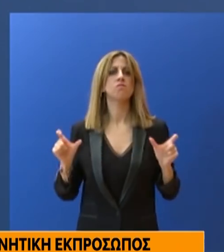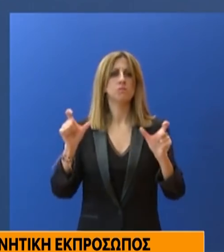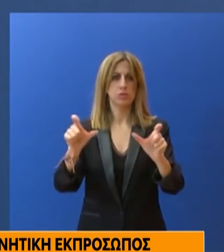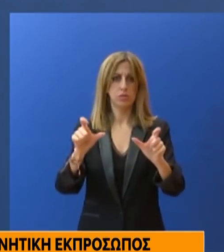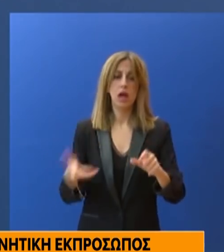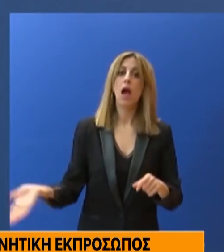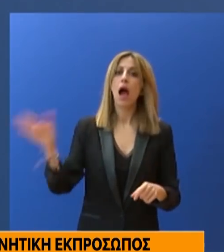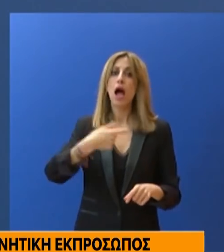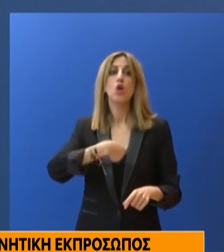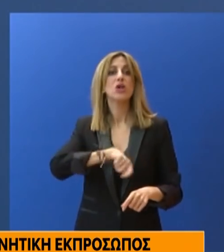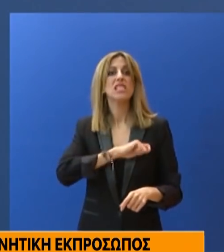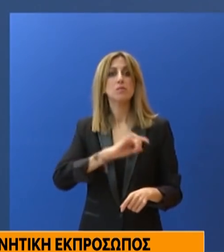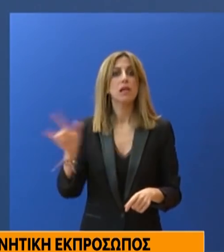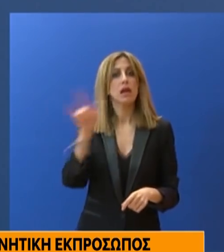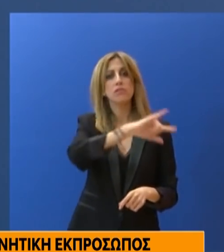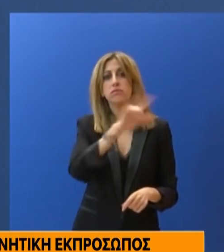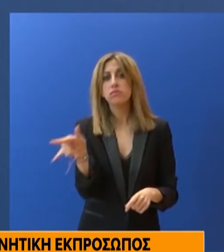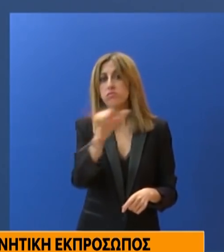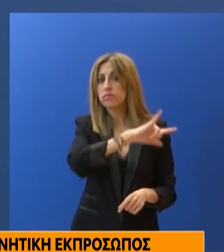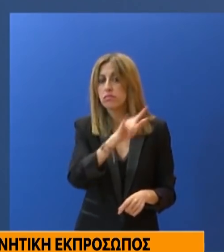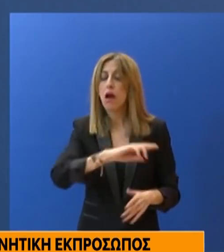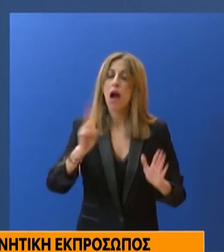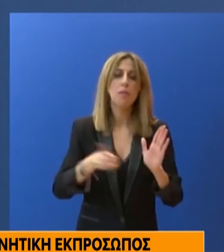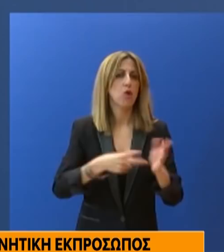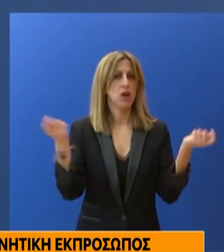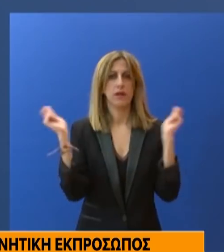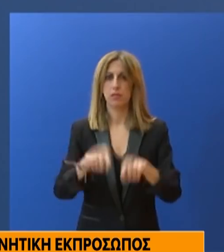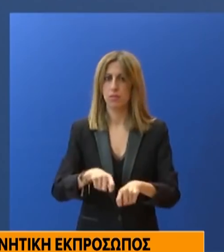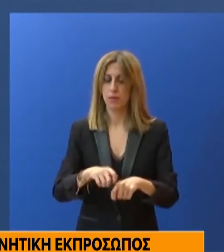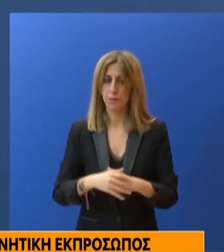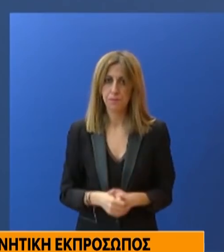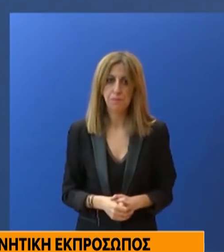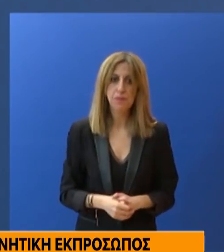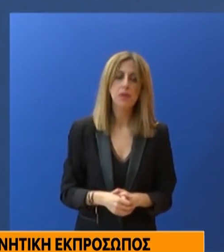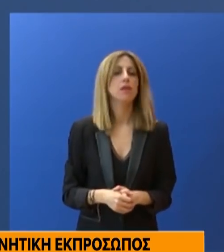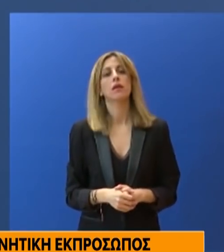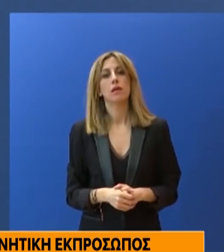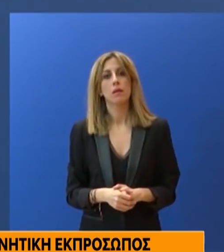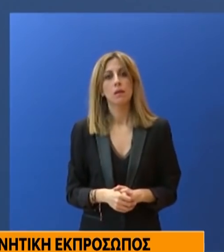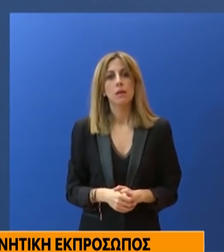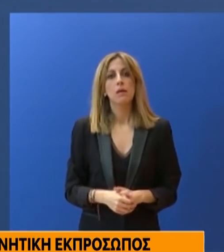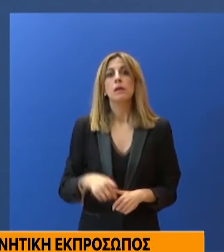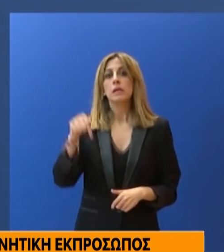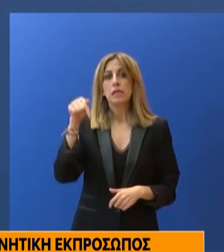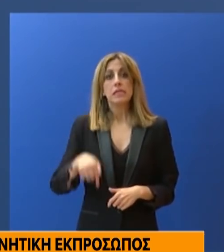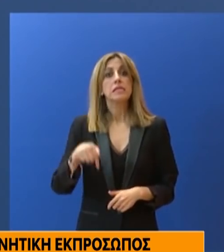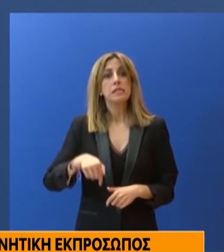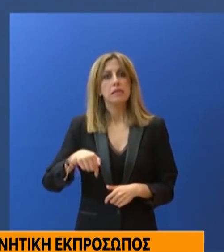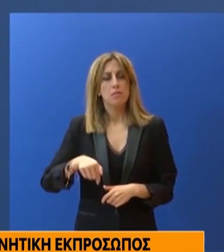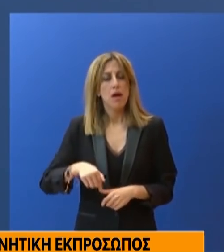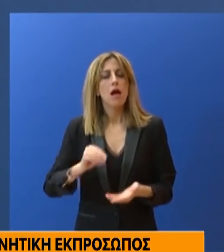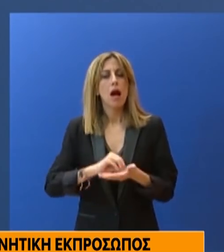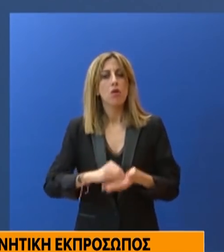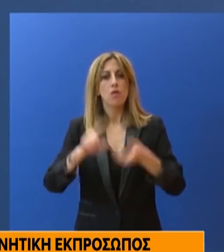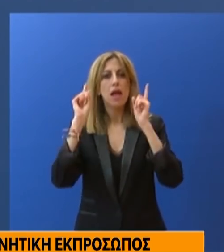συνδέσεων με την Ισπανία. Στη σημερινή τηλεδιάσκεψη αποφασίστηκε επιπλέον ότι όσοι εισέρχονται